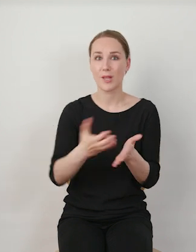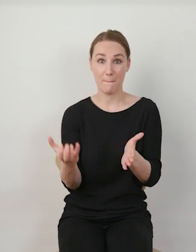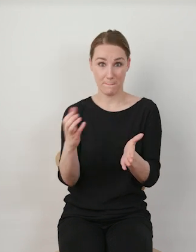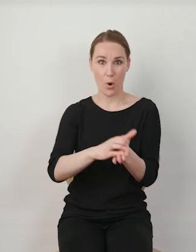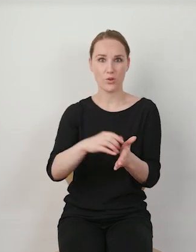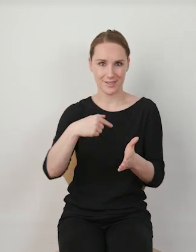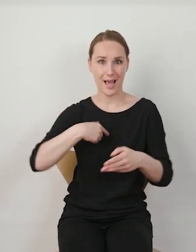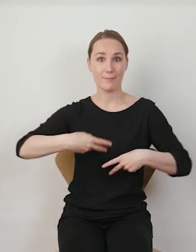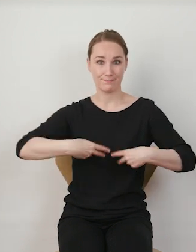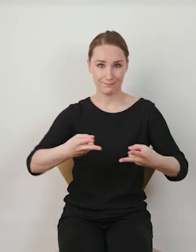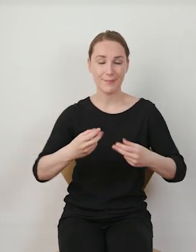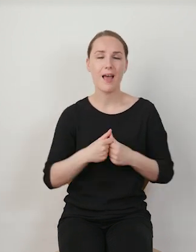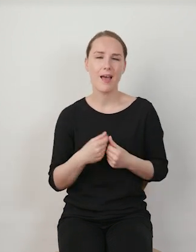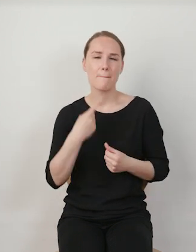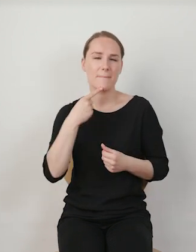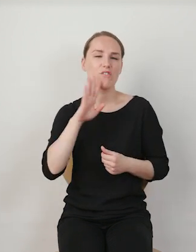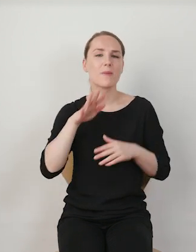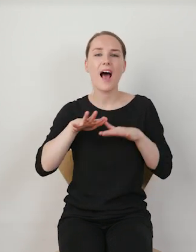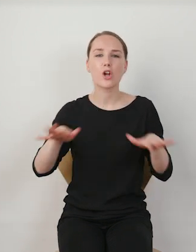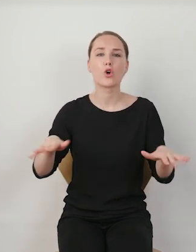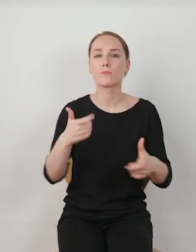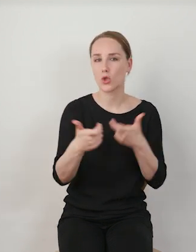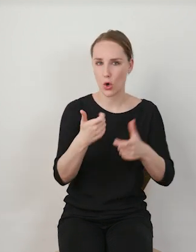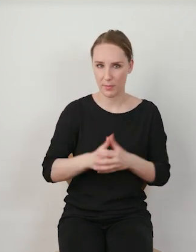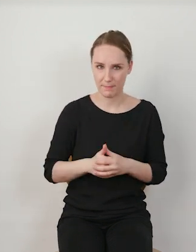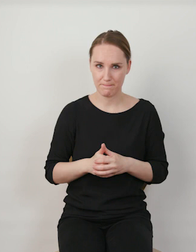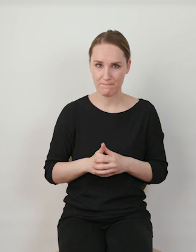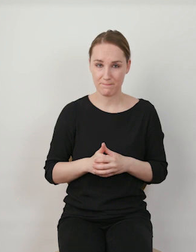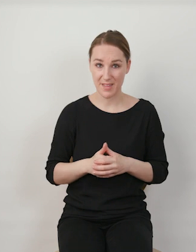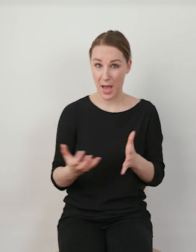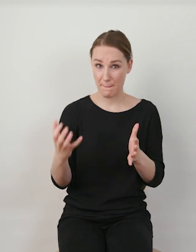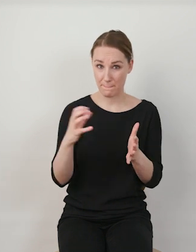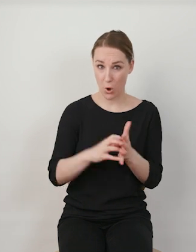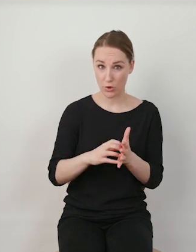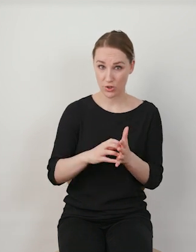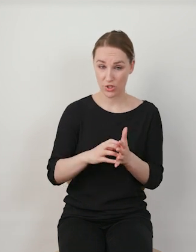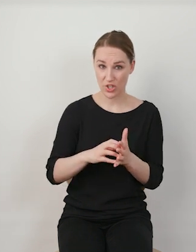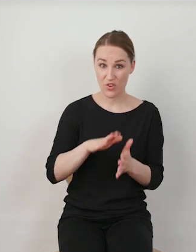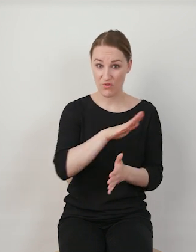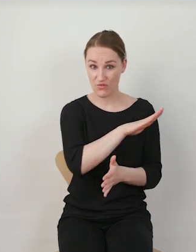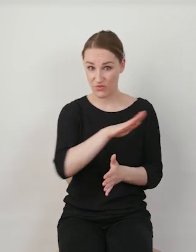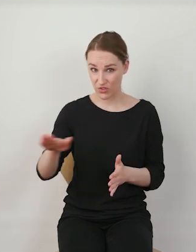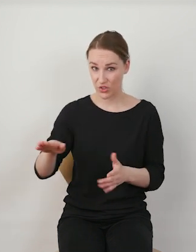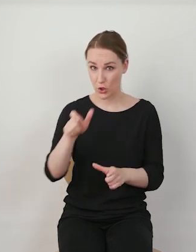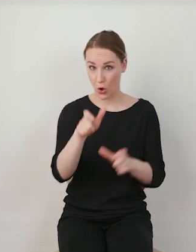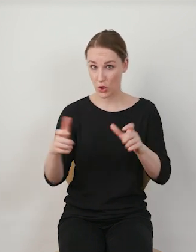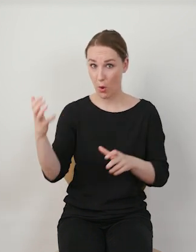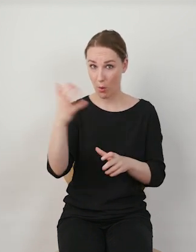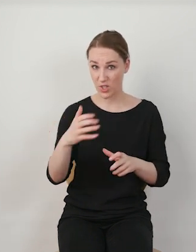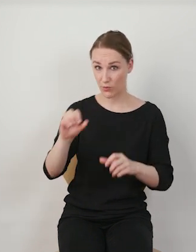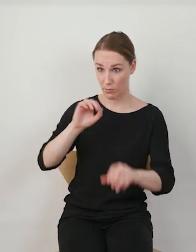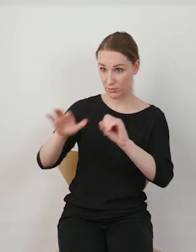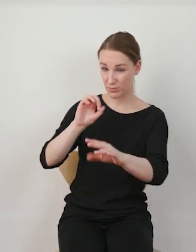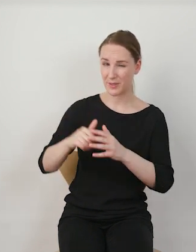post, to najprawdopodobniej algorytm zadziała tak, że ten post nie dotrze do wszystkich moich followersów, tylko do